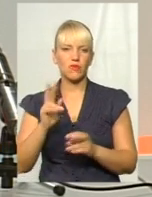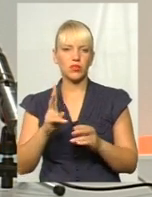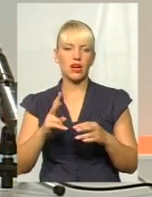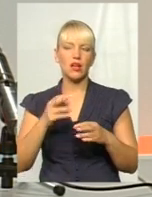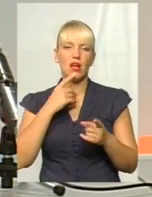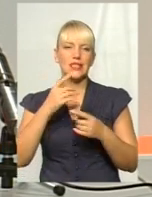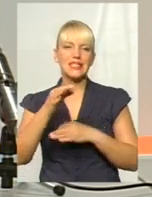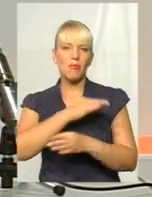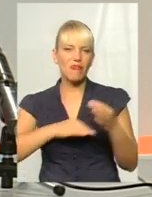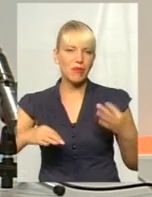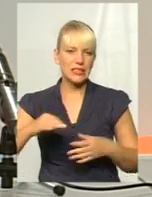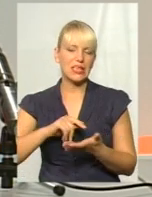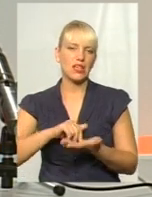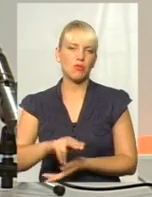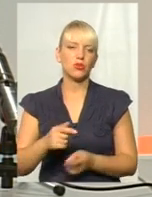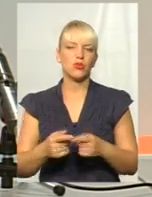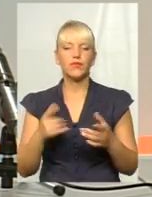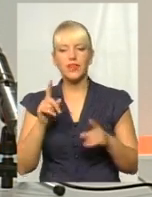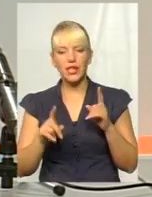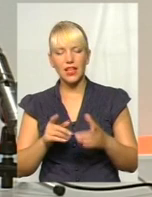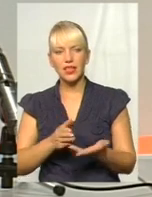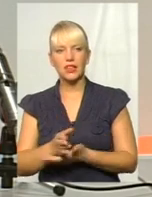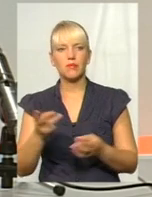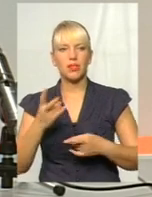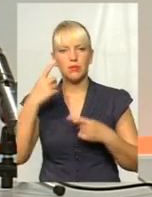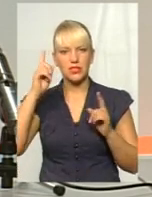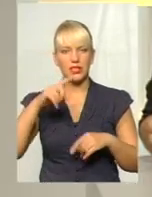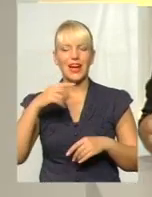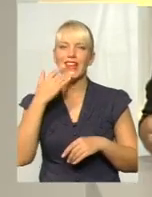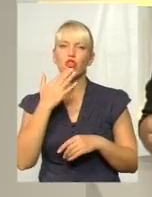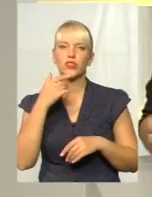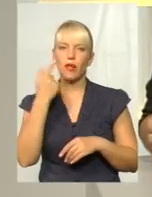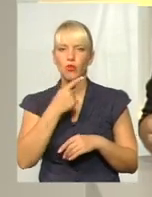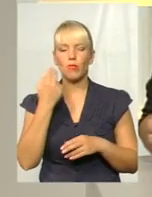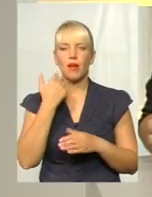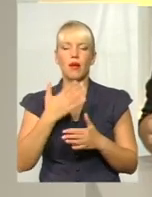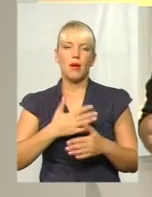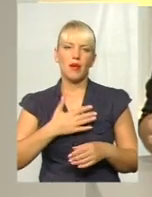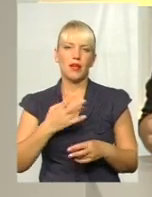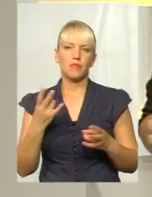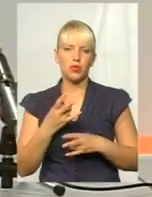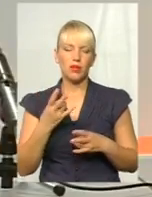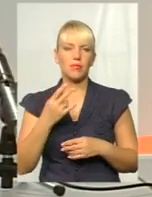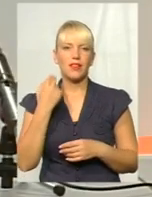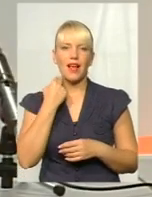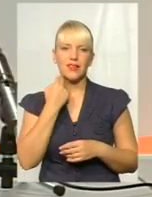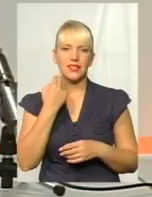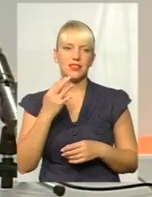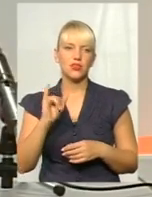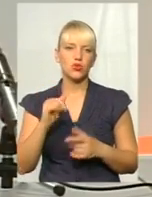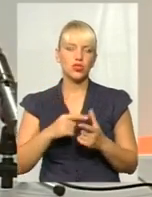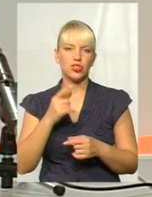Звичайно, по деяких напрямках потрібно знання іноземної мови, бажано англійської чи німецької. Але по загальній